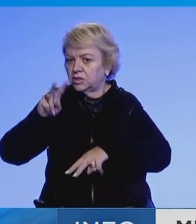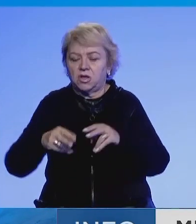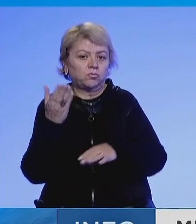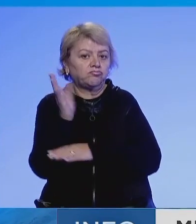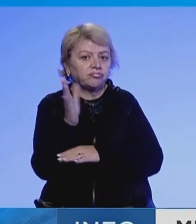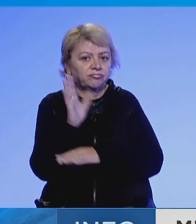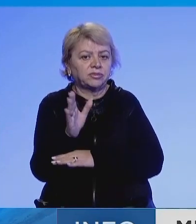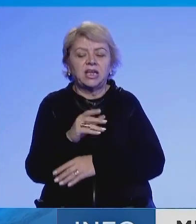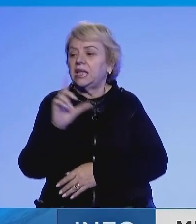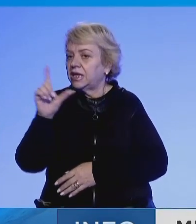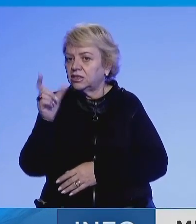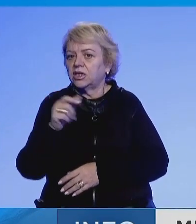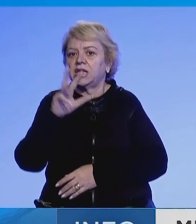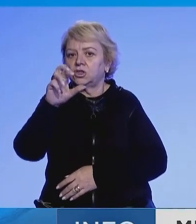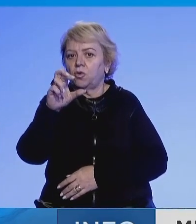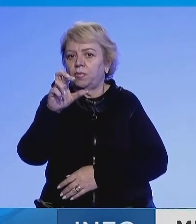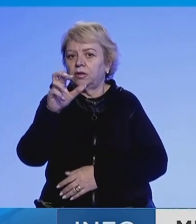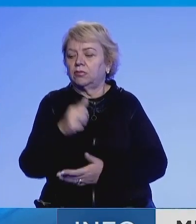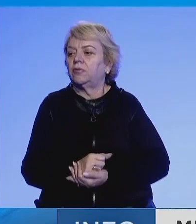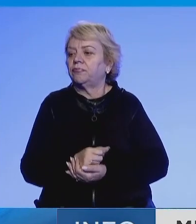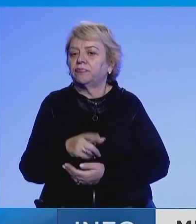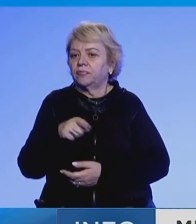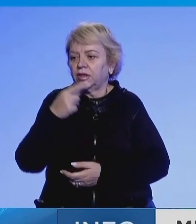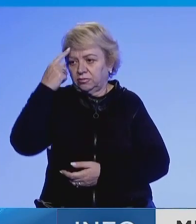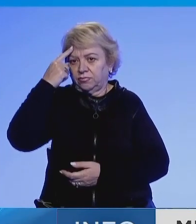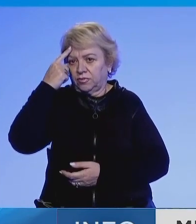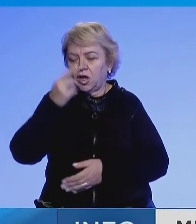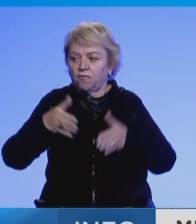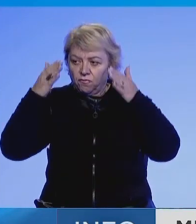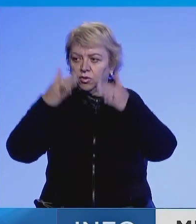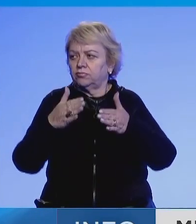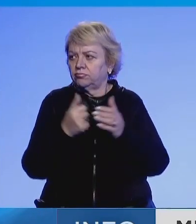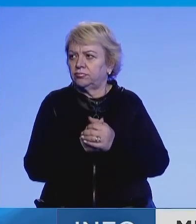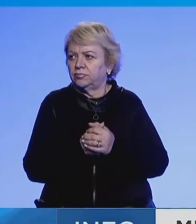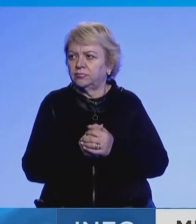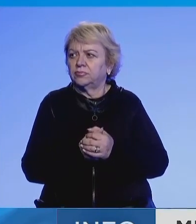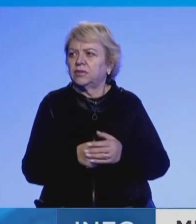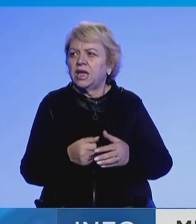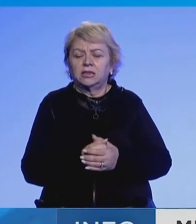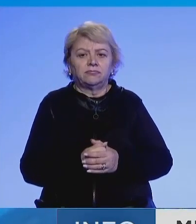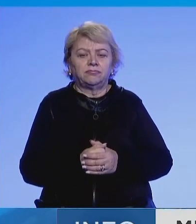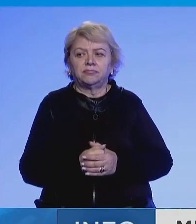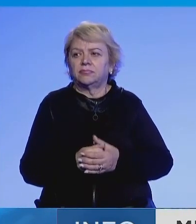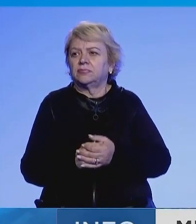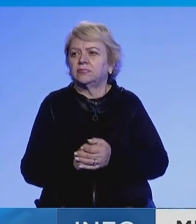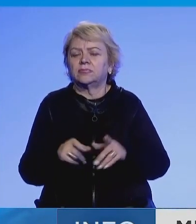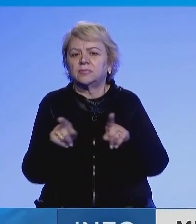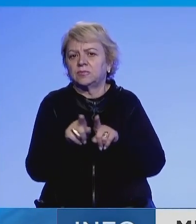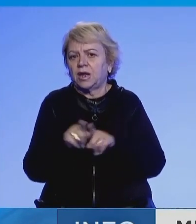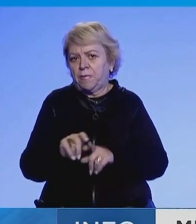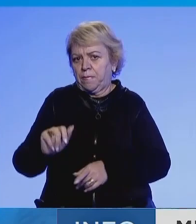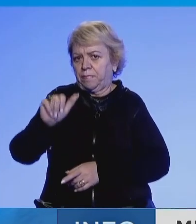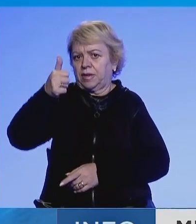dërguarve Laichak dhe Skobar, mendohet se ato janë fokusuar në shmangene e tensioneve së pari